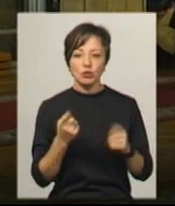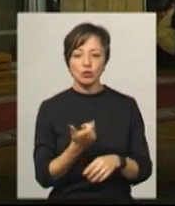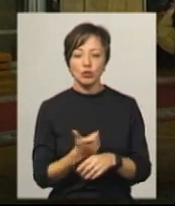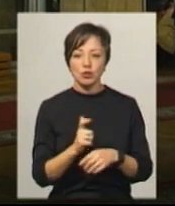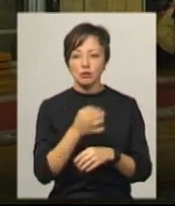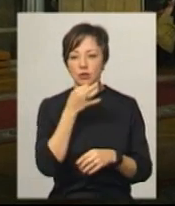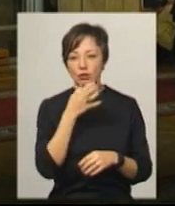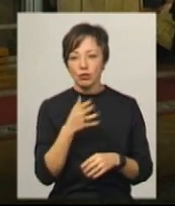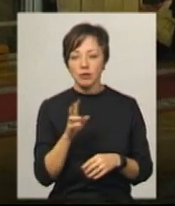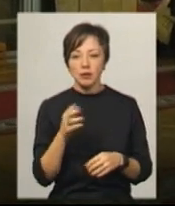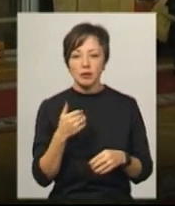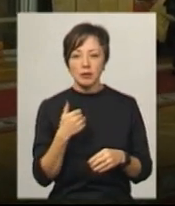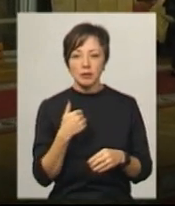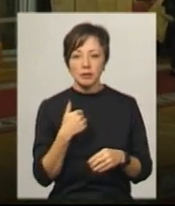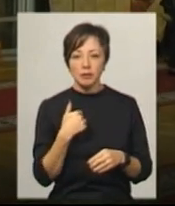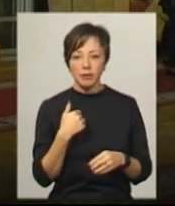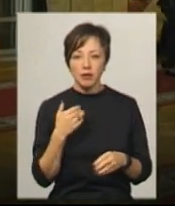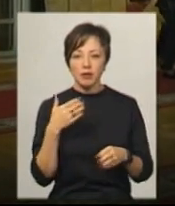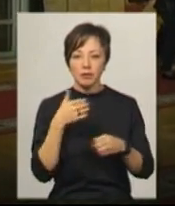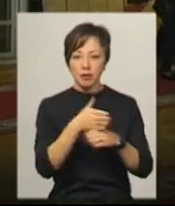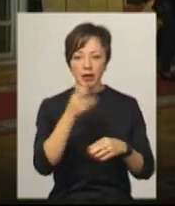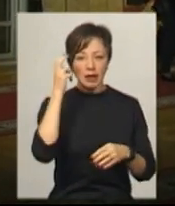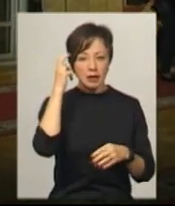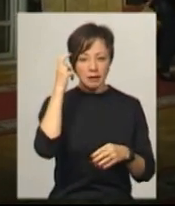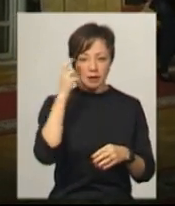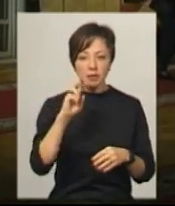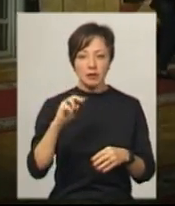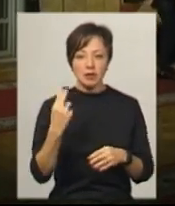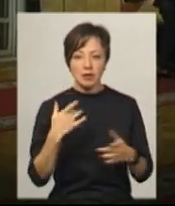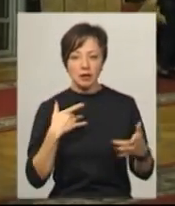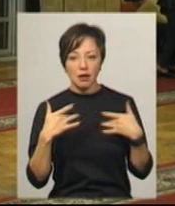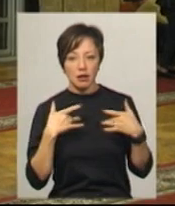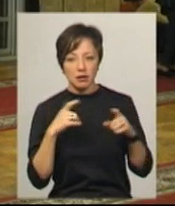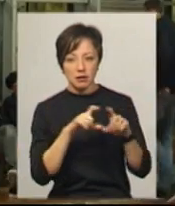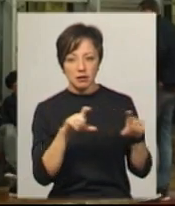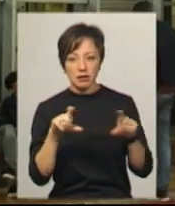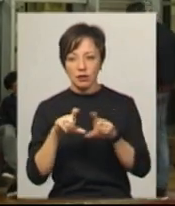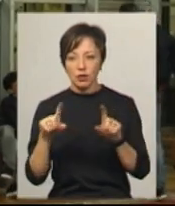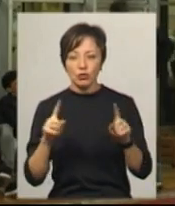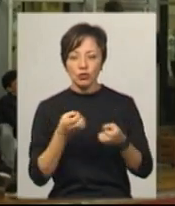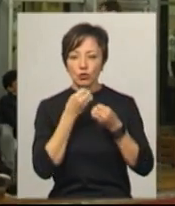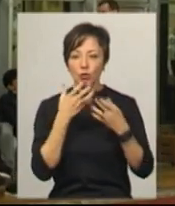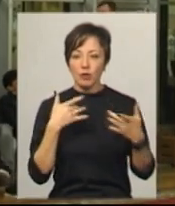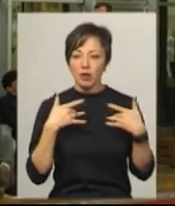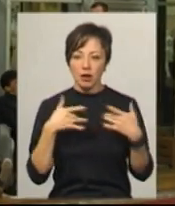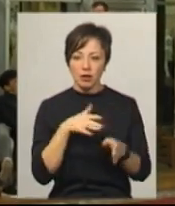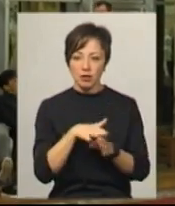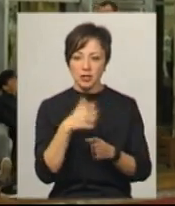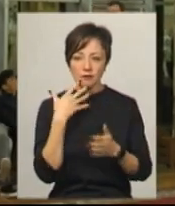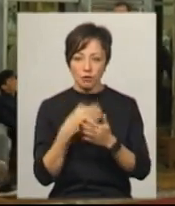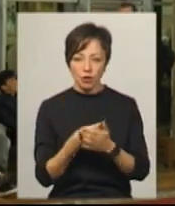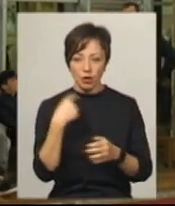ми посещали Київський театр, посещали Білоцерківський театр Саксаганського. Дуже добре грають ролі.